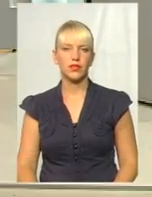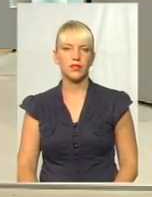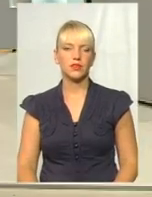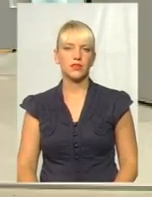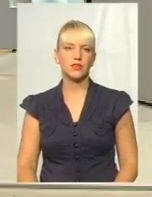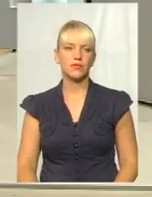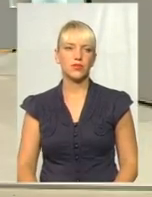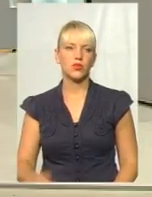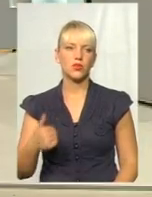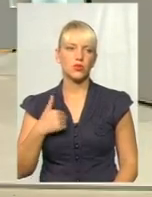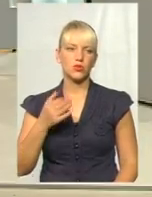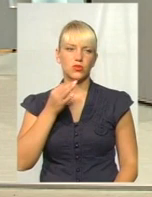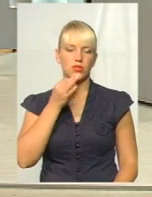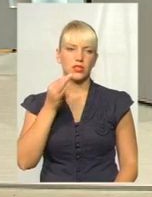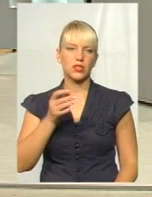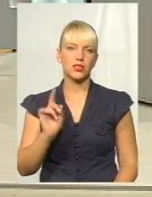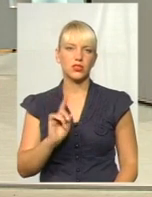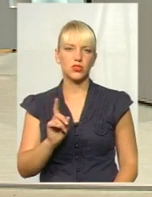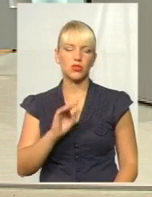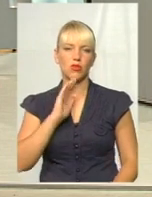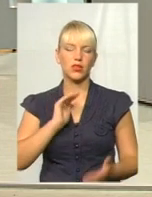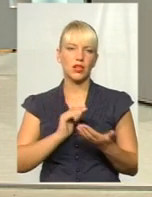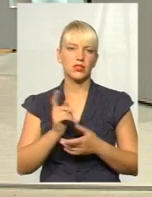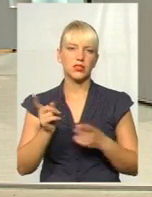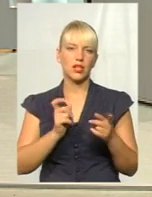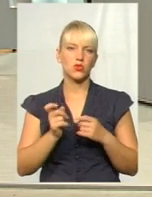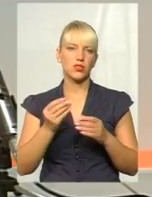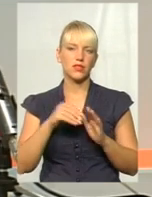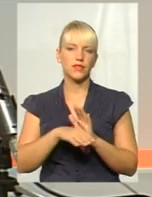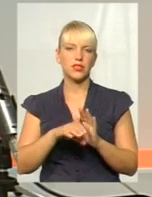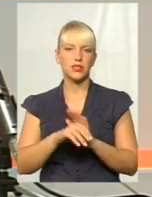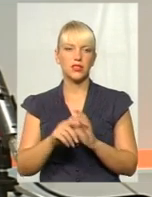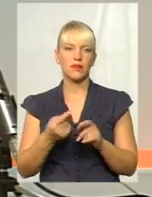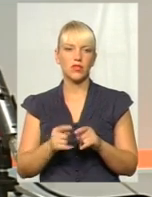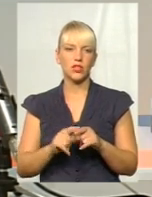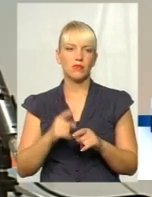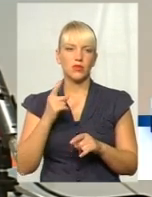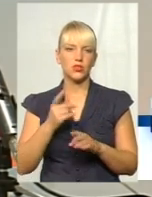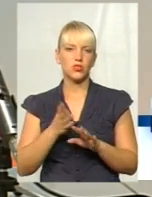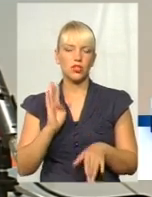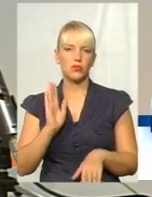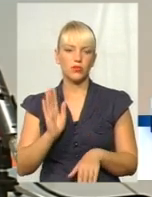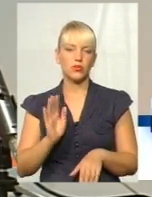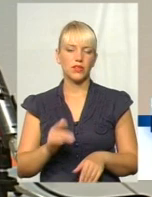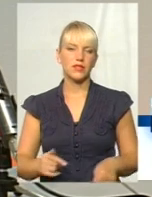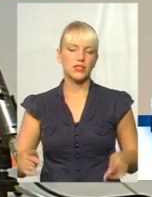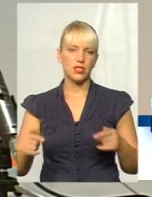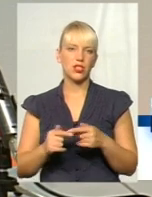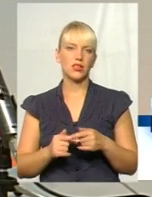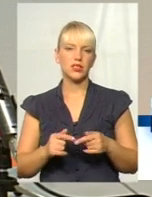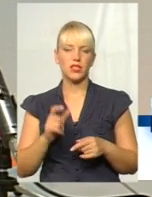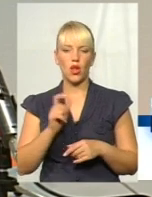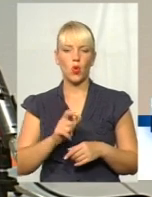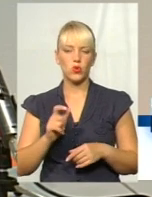Хочу сказати, що якість залучення інвестицій, вона в першу чергу буде визначатися людським